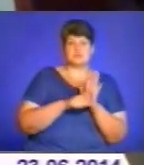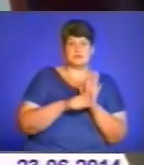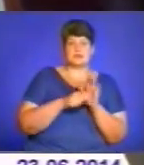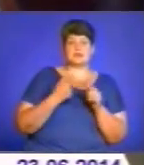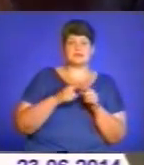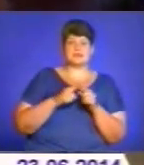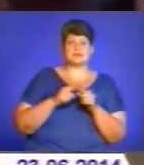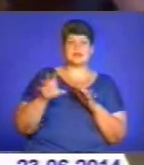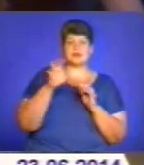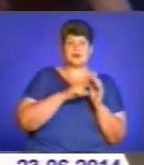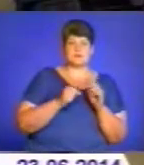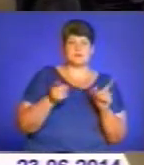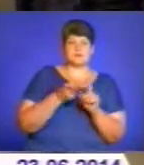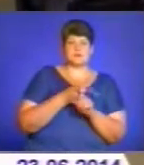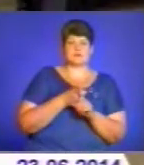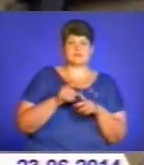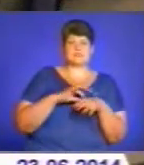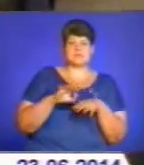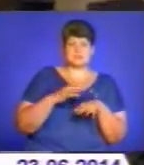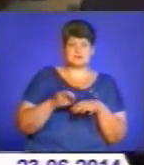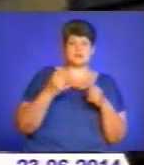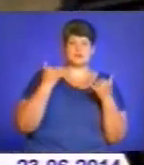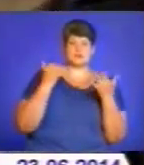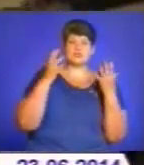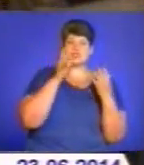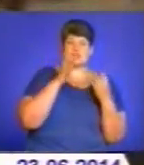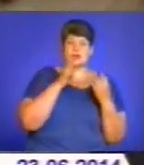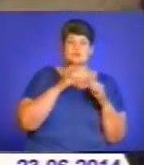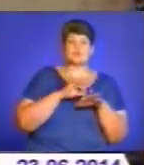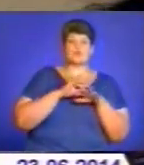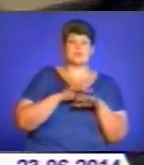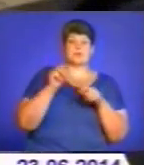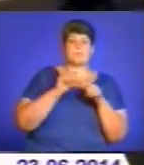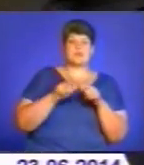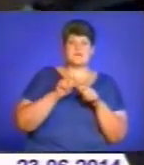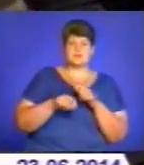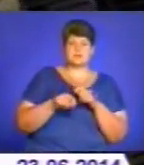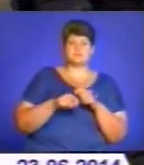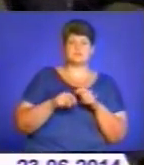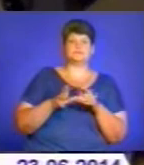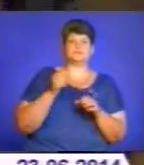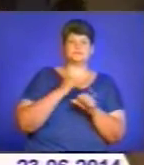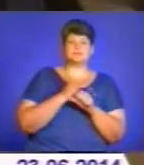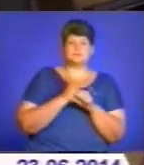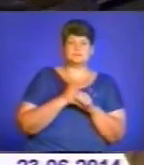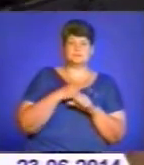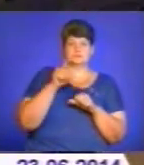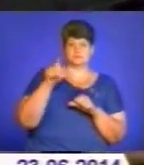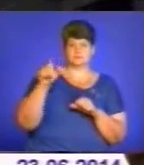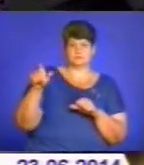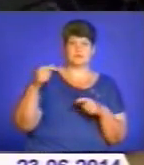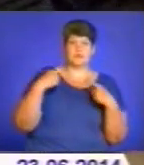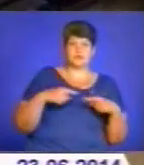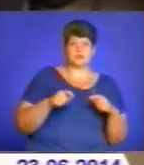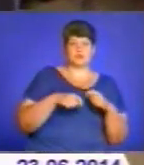поєднаний з насильством. На даний час проводиться перевірка щодо скоєння даними особами, інших